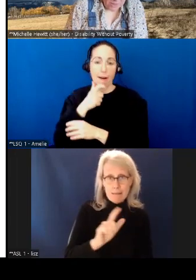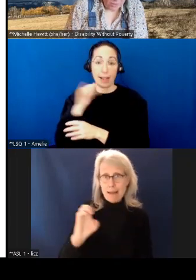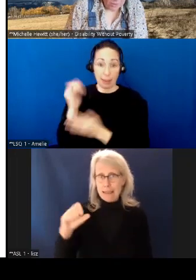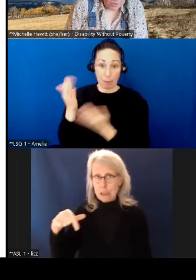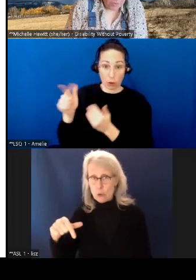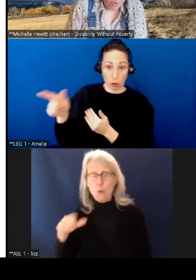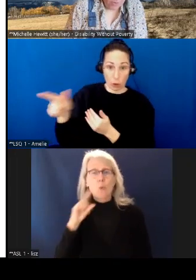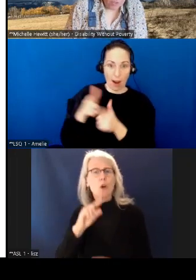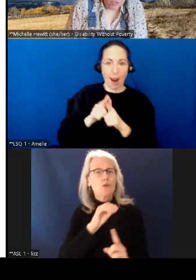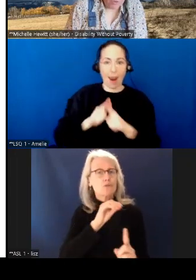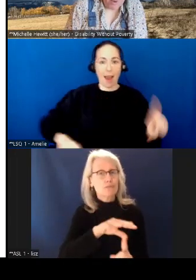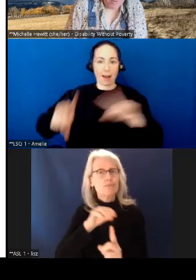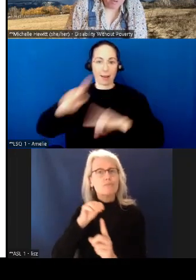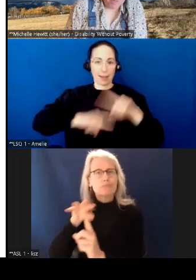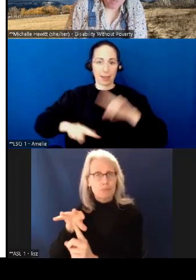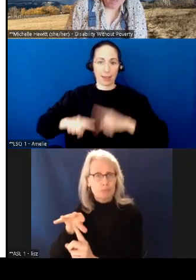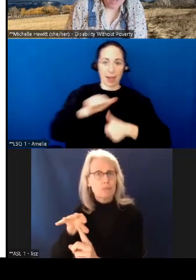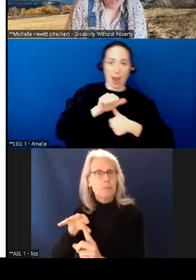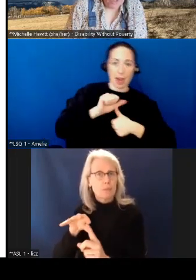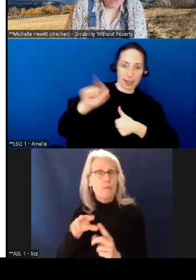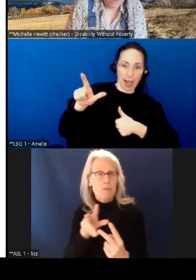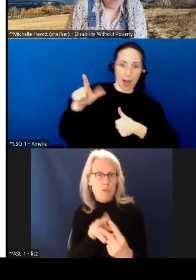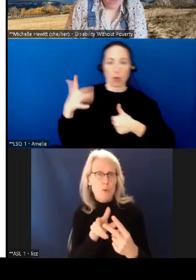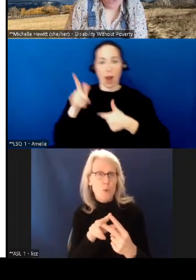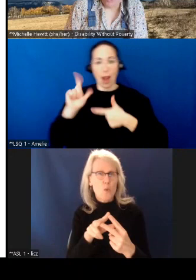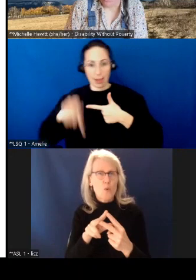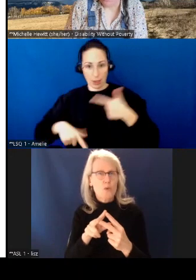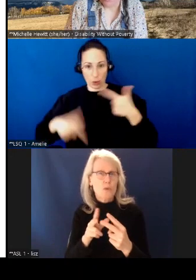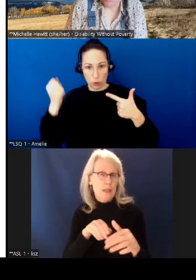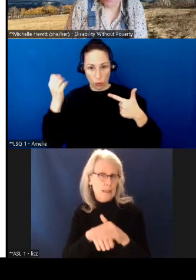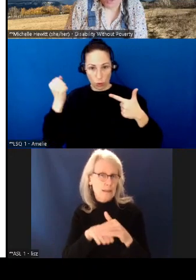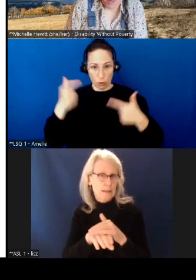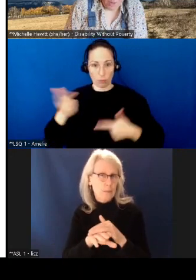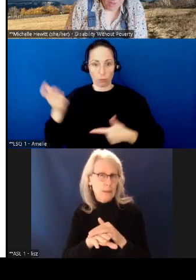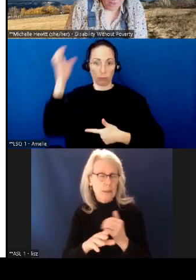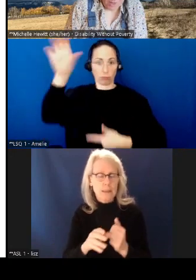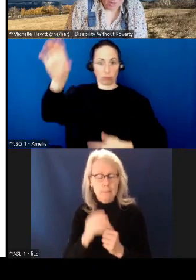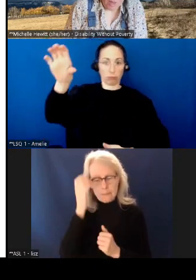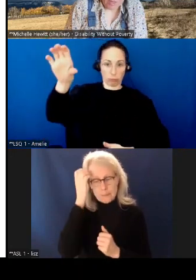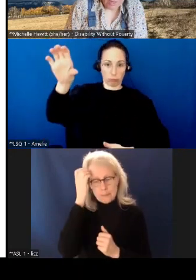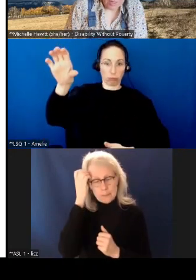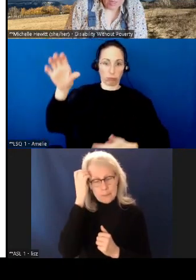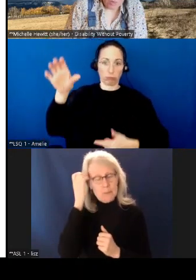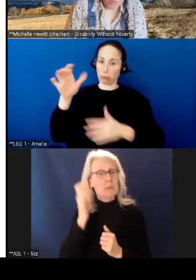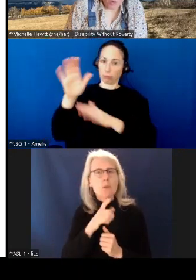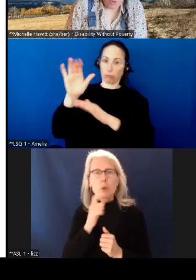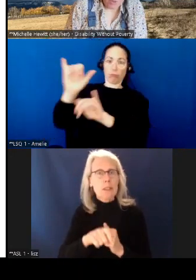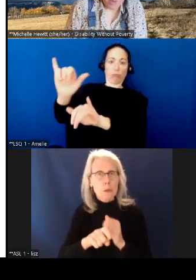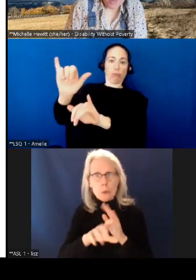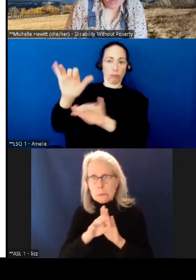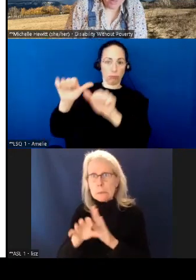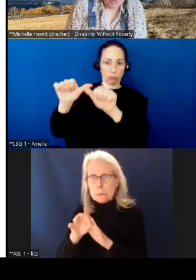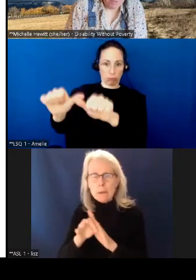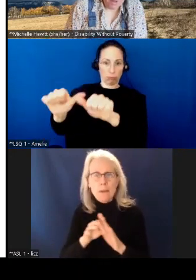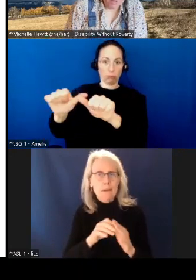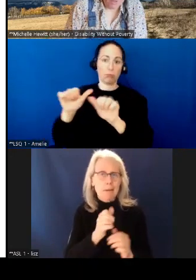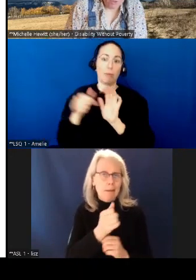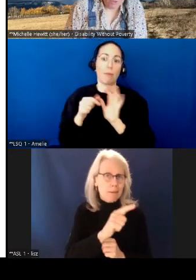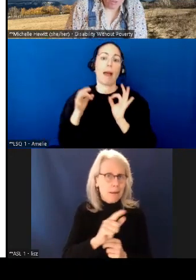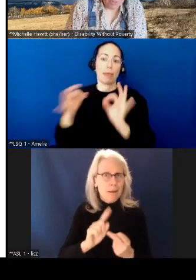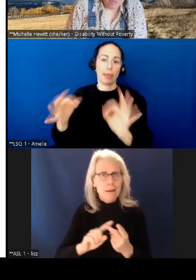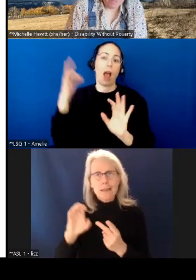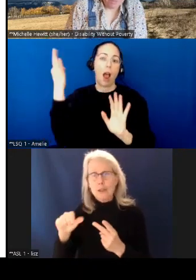'interprétation en langue du signe ASL ou LSQ, nous mettrons en lumière les interprètes tout au long de la